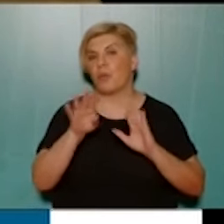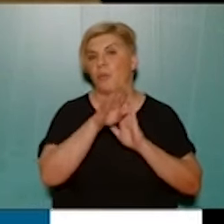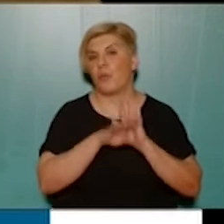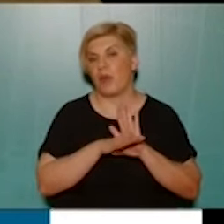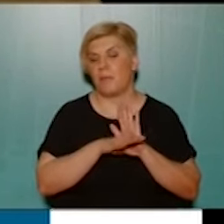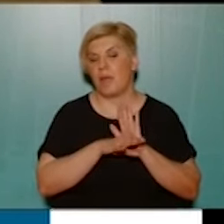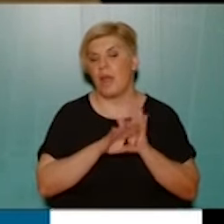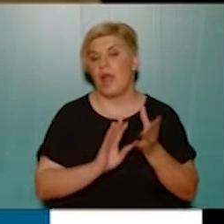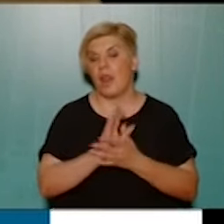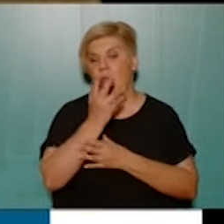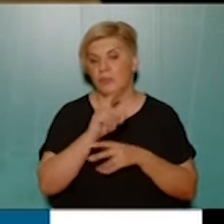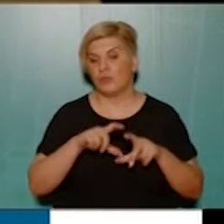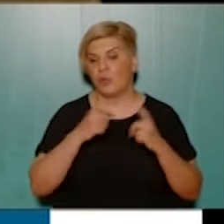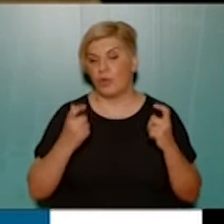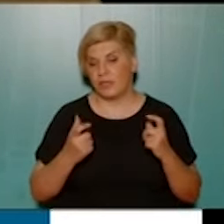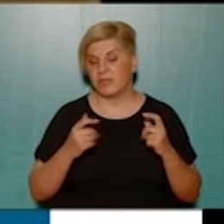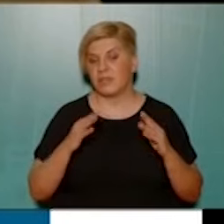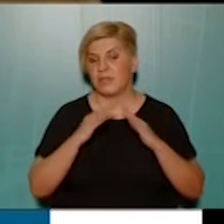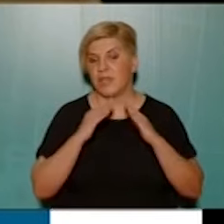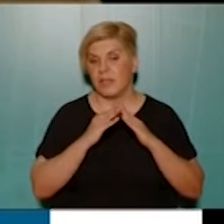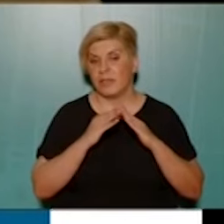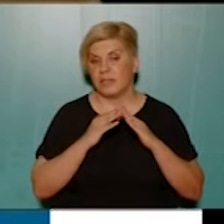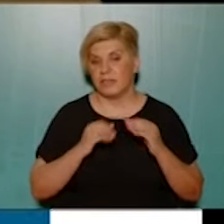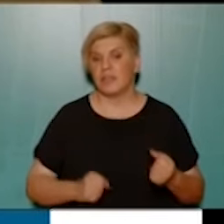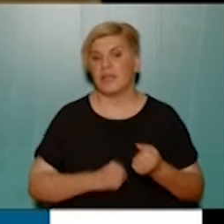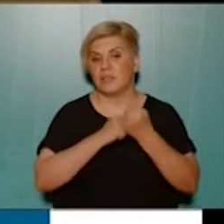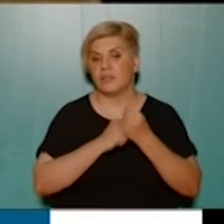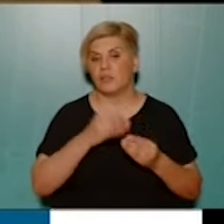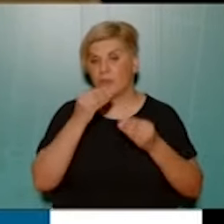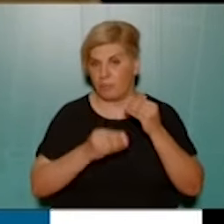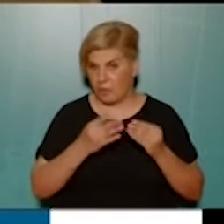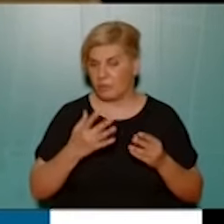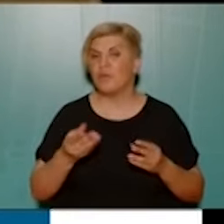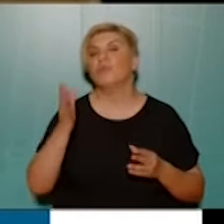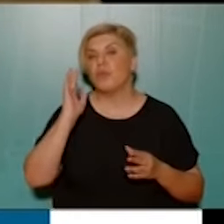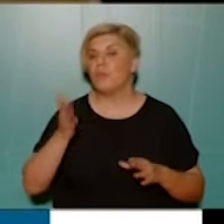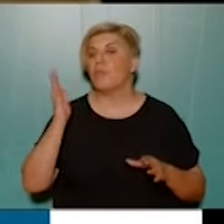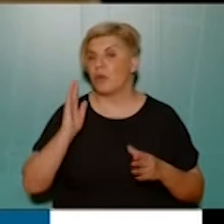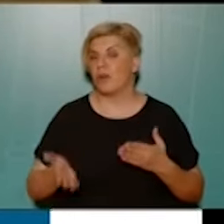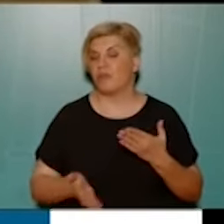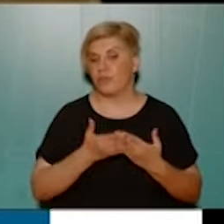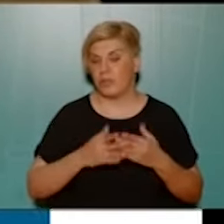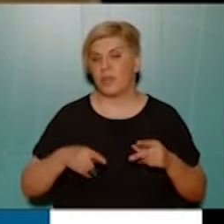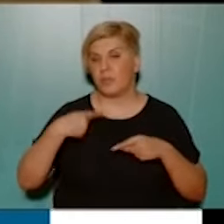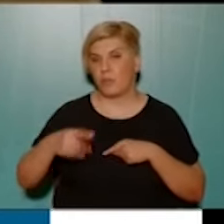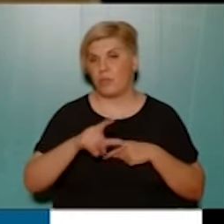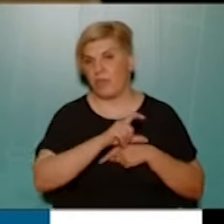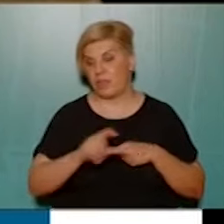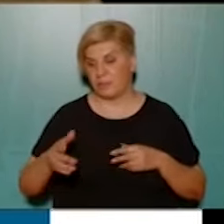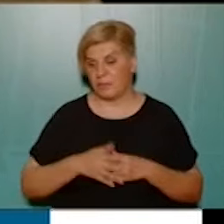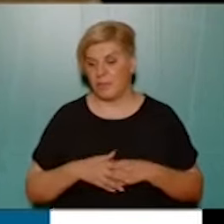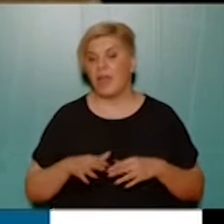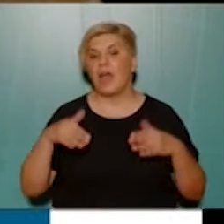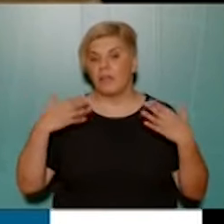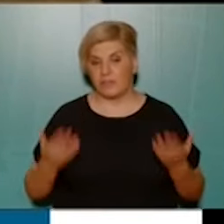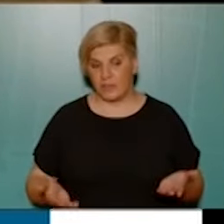ανάπτυξης της σχολικής τέλης και λύσης αυτών των προβλημάτων όσο περνάει από το χέρι της για το επόμενο διάστημα. Αυτή